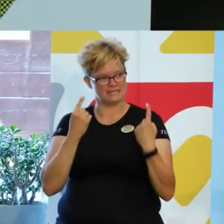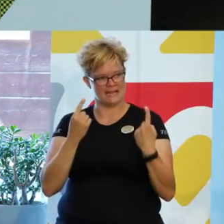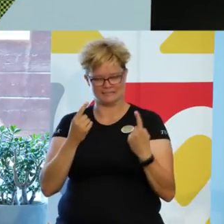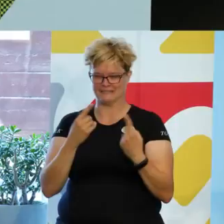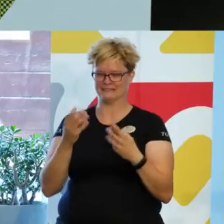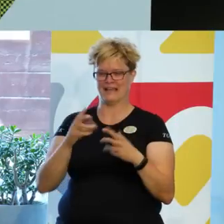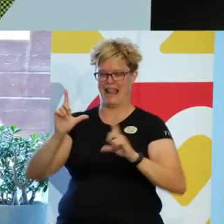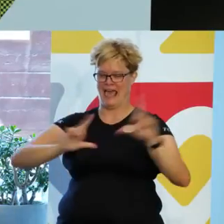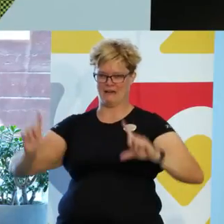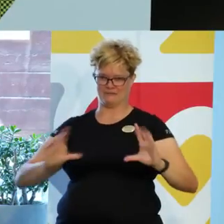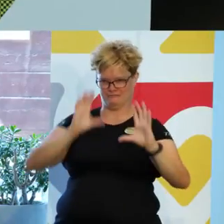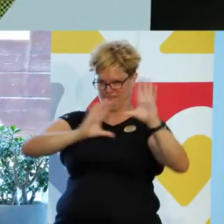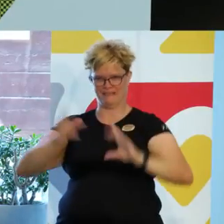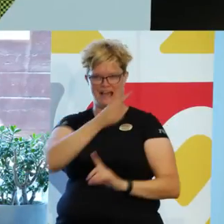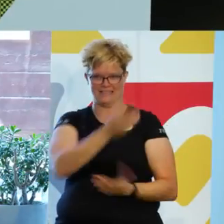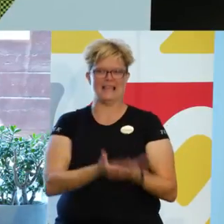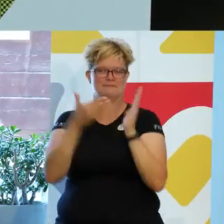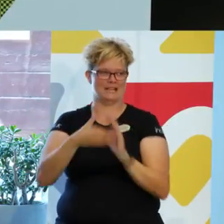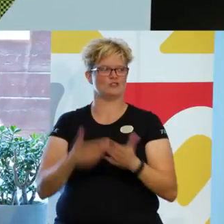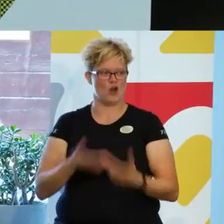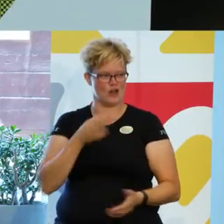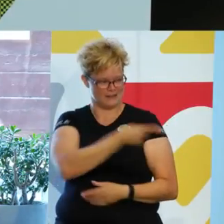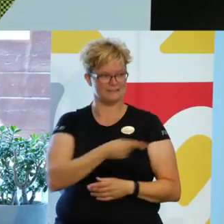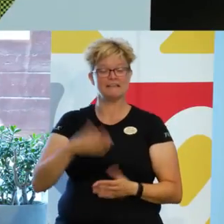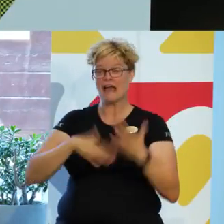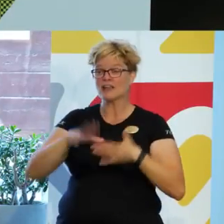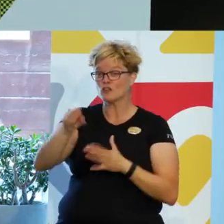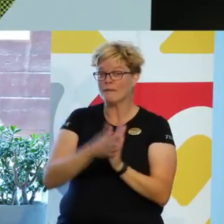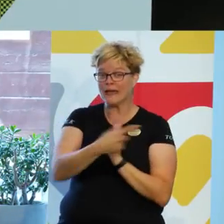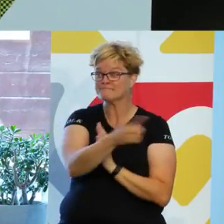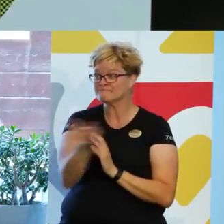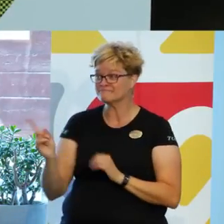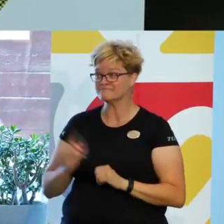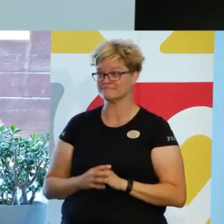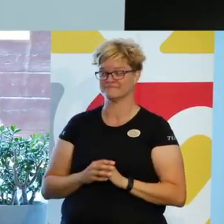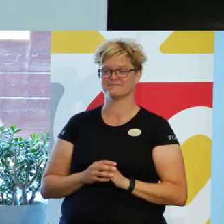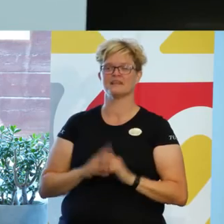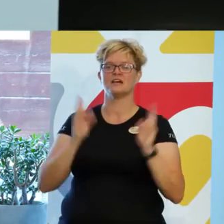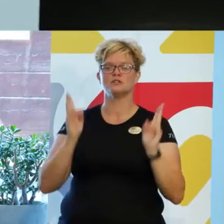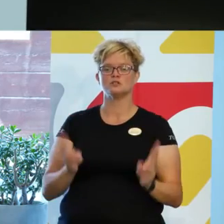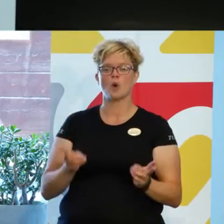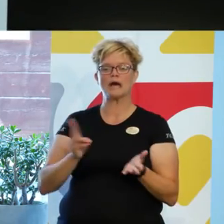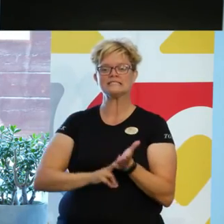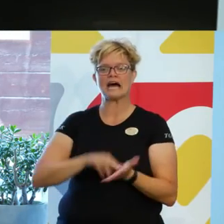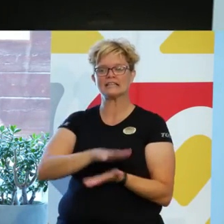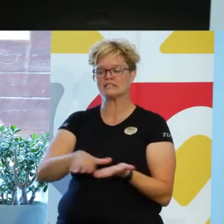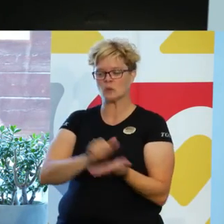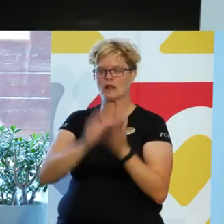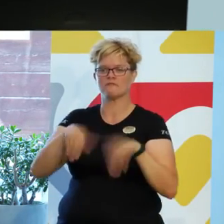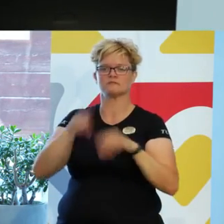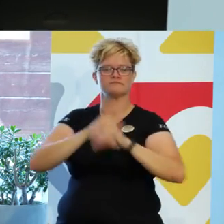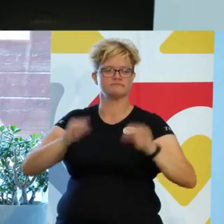layout på spelet har han bidragit med här. Så plocka gärna med er ett sådant sen. Så Sant Skåne, vi har utbildat